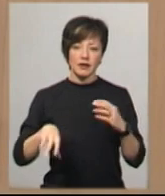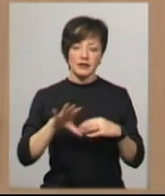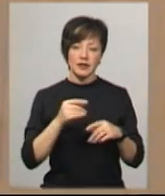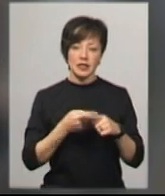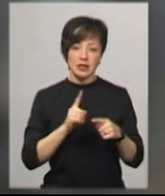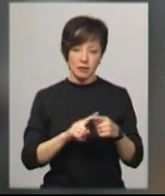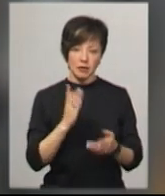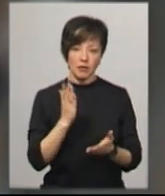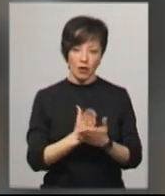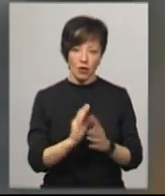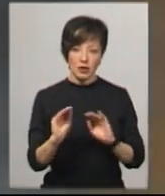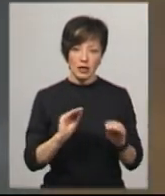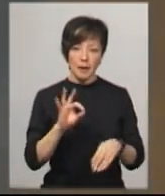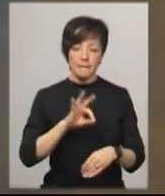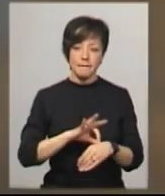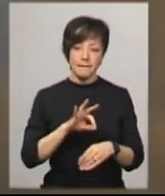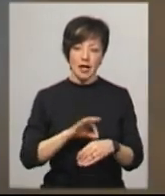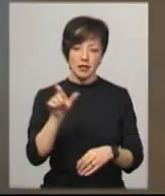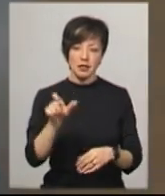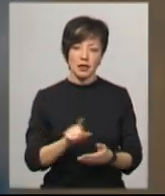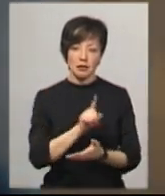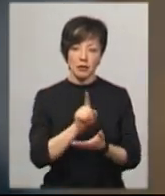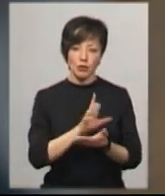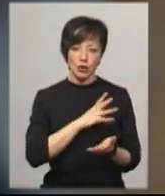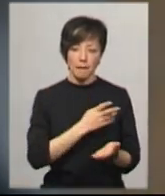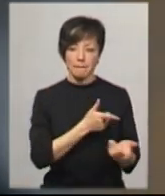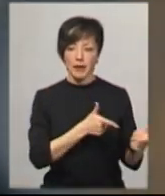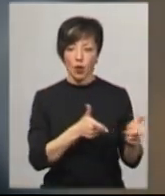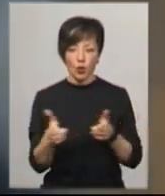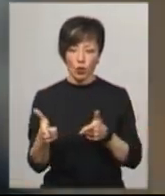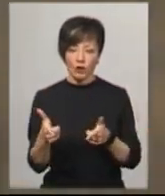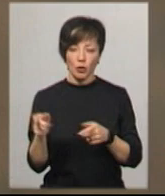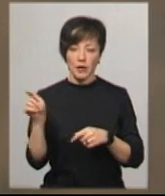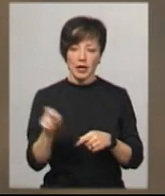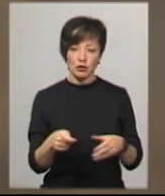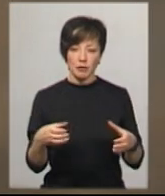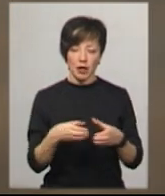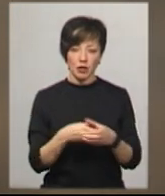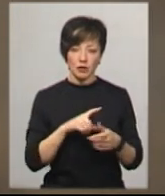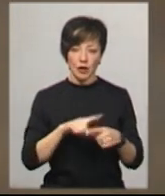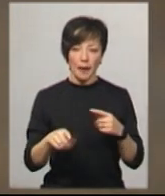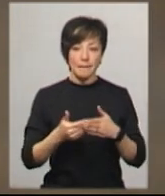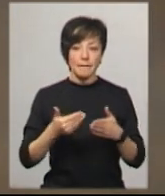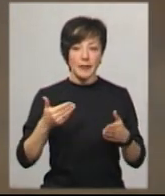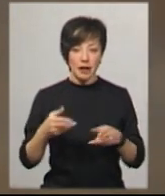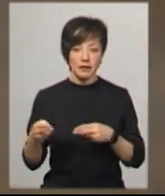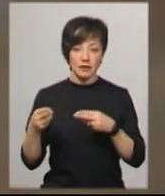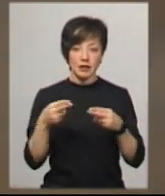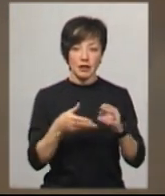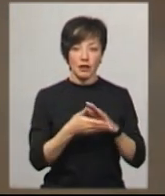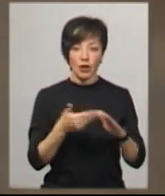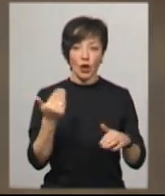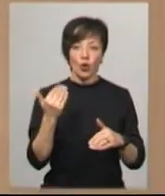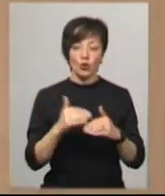оснащені. Пацієнт має бути підготовлений до приїзду бригади швидкої, каже Лариса Чубенко. Перед тим, як вона виїжджає на виклик, вже